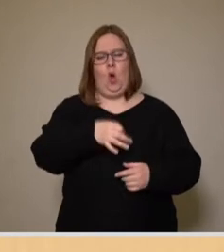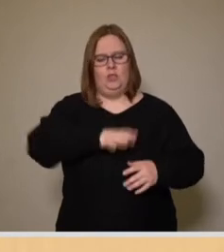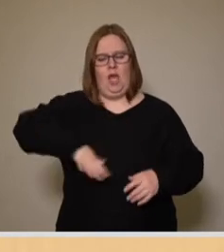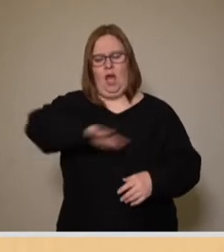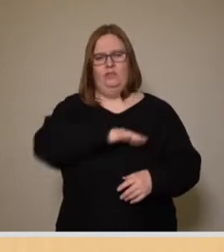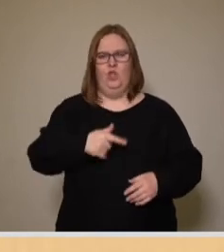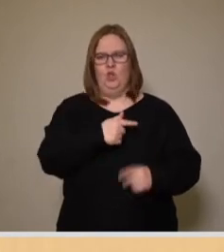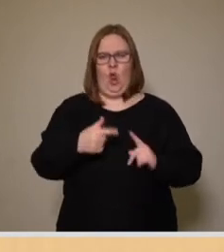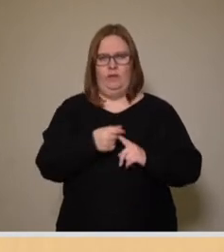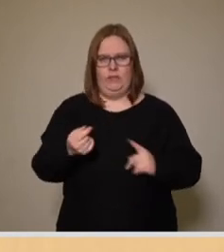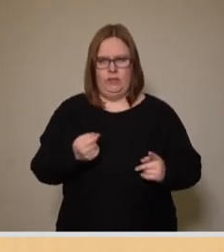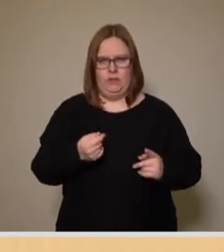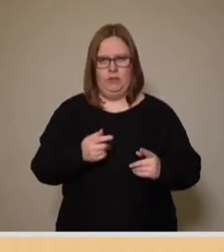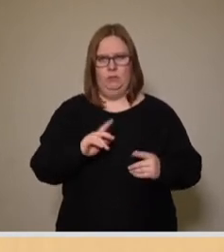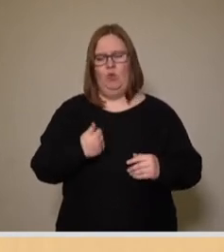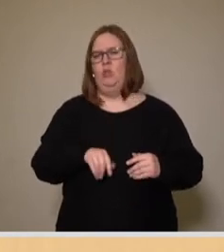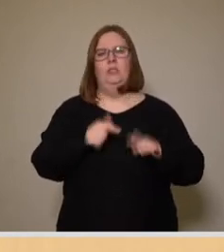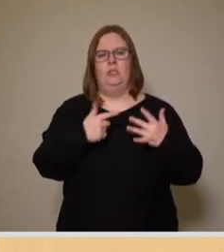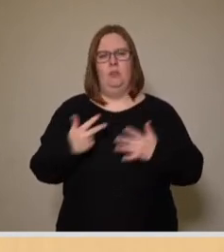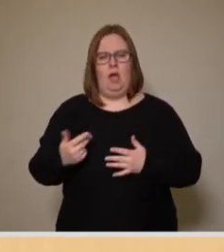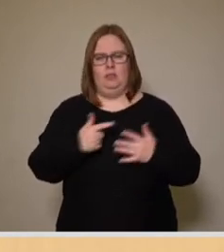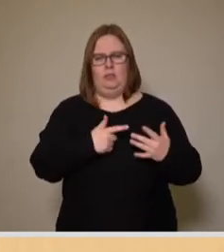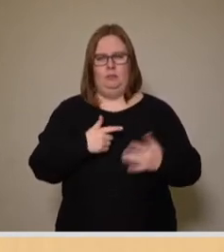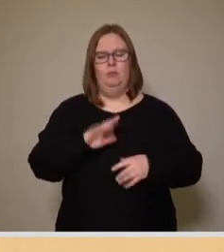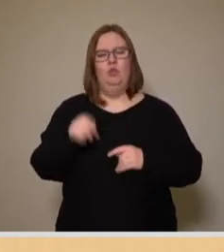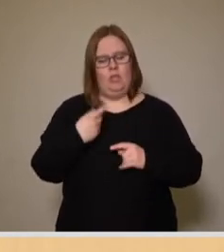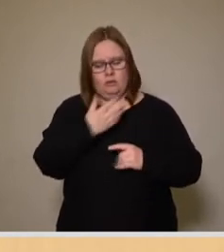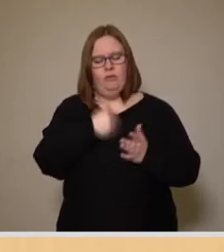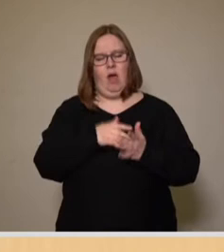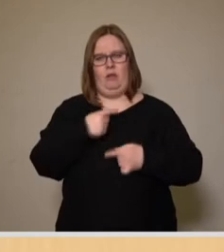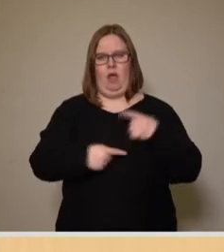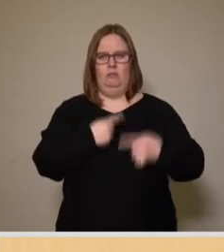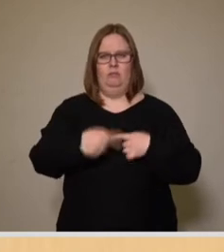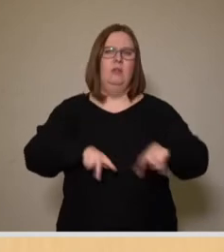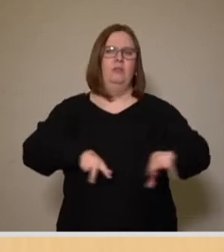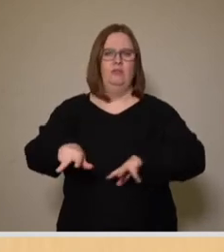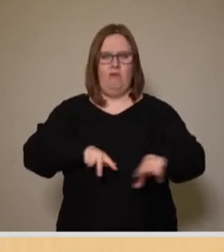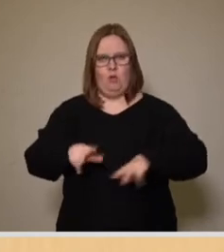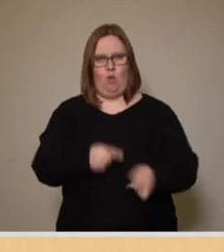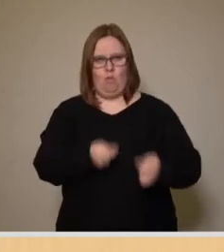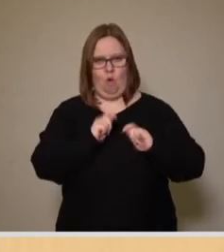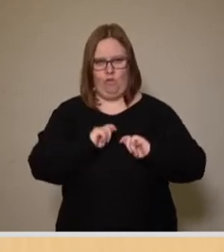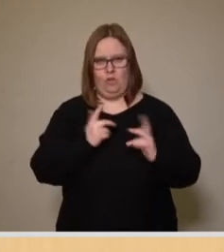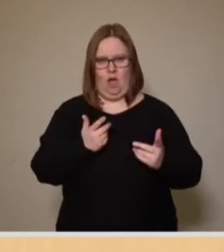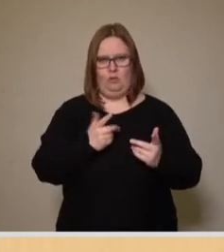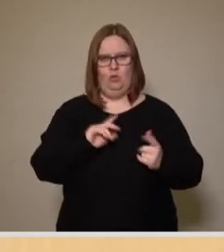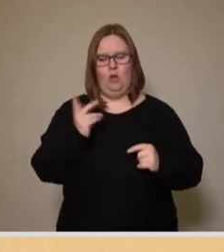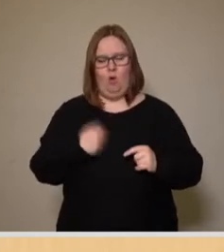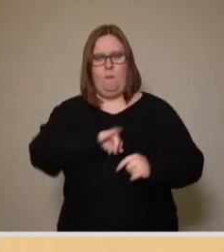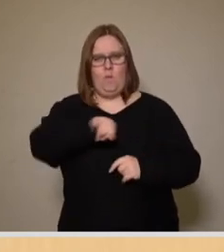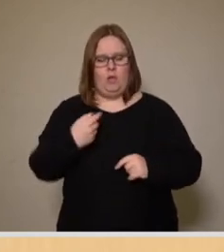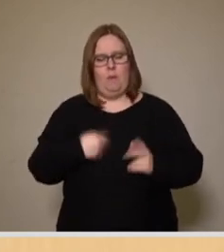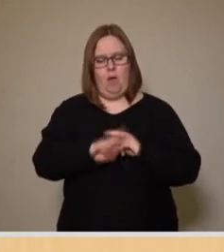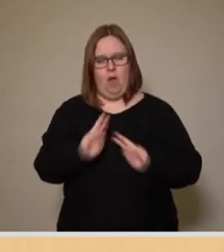Tolgewitz, Rahmenplanung 787 seitens Tolgewitz jetzt vorantreiben. Die Verwaltung entsprechend beauftragt wurde, die damit verbunden Projekte